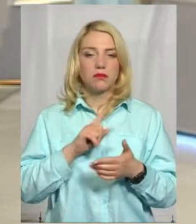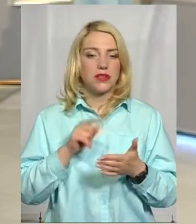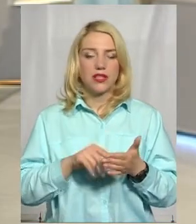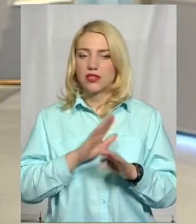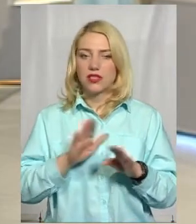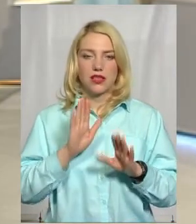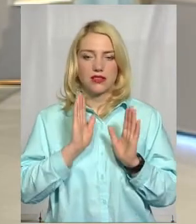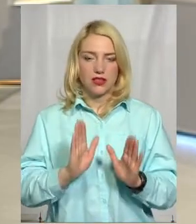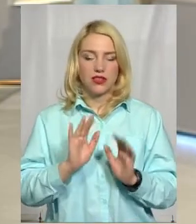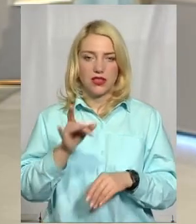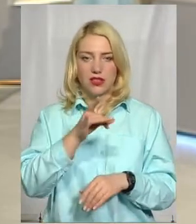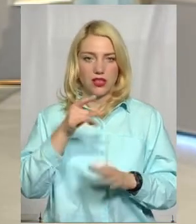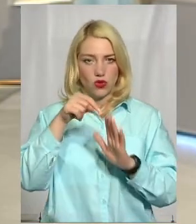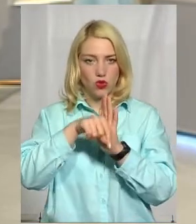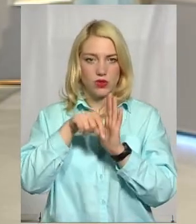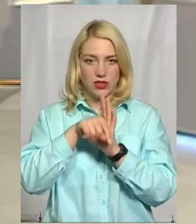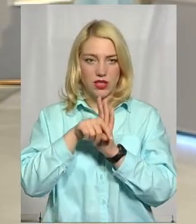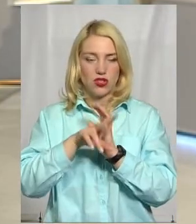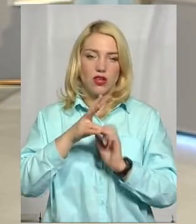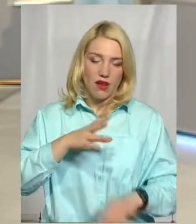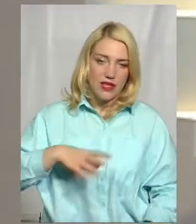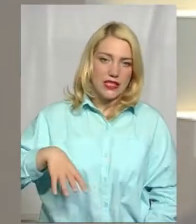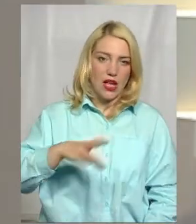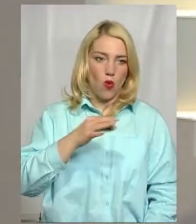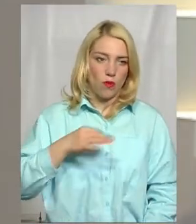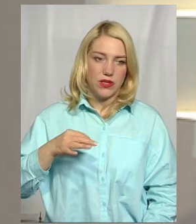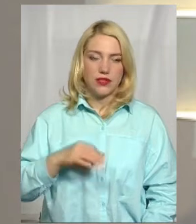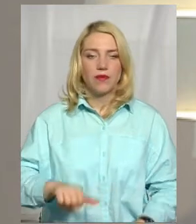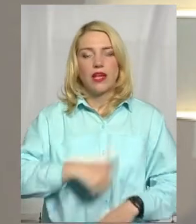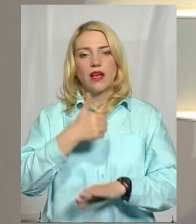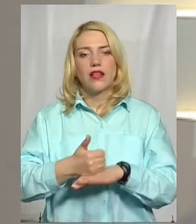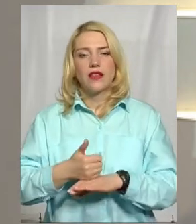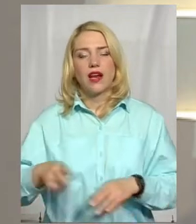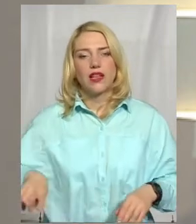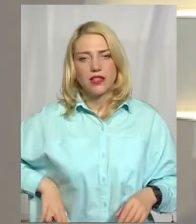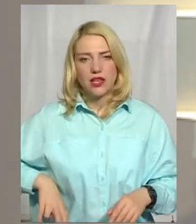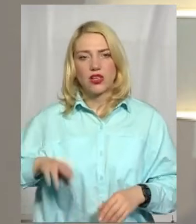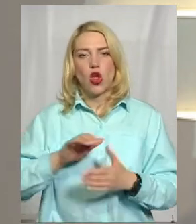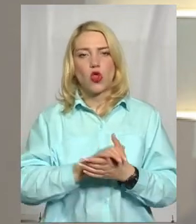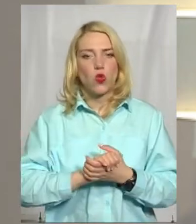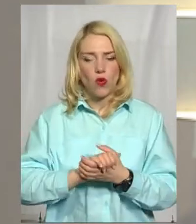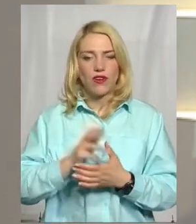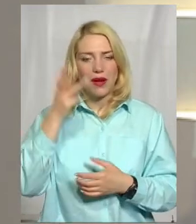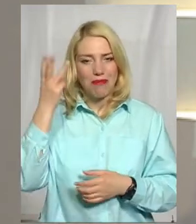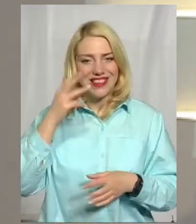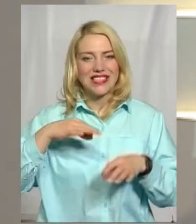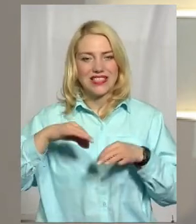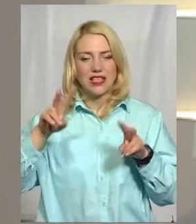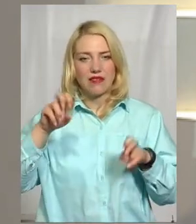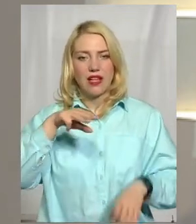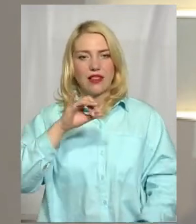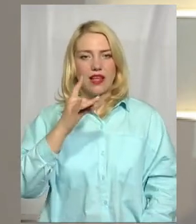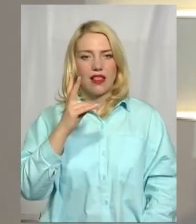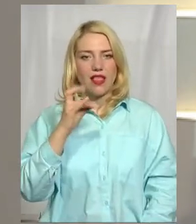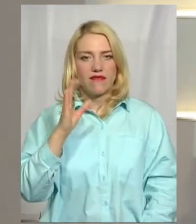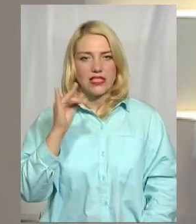лише районного значення, воно є загальнообласним. Генеральний директор ТОВ «Хмельницьк Транс» Петро Тернавський